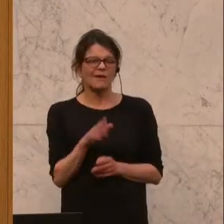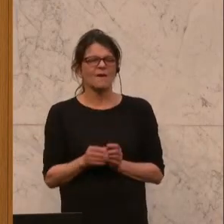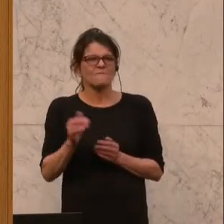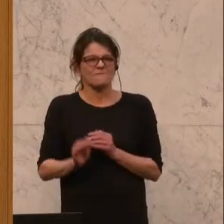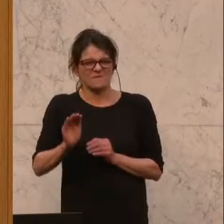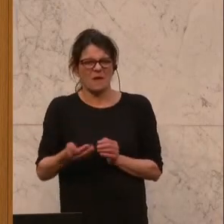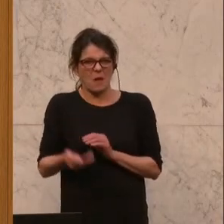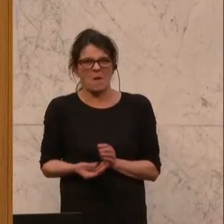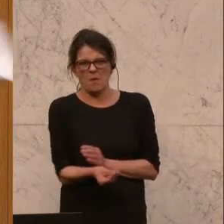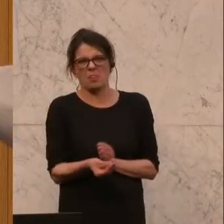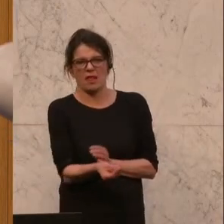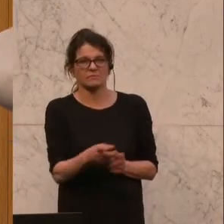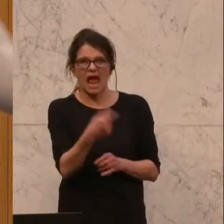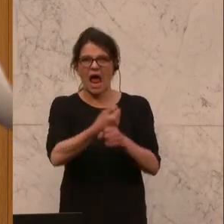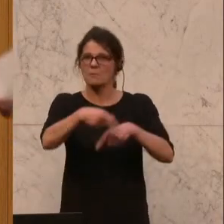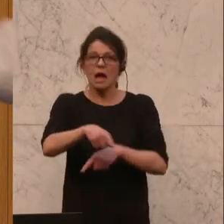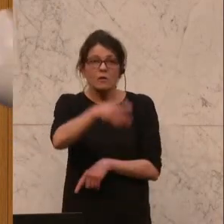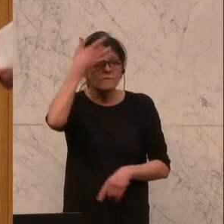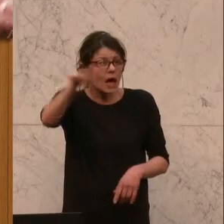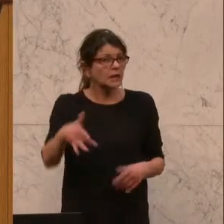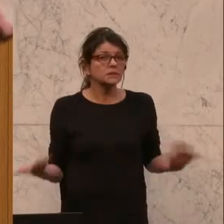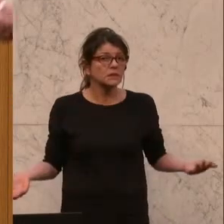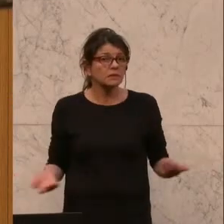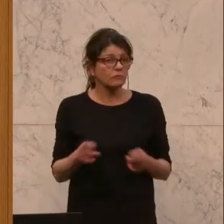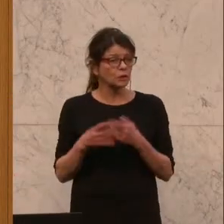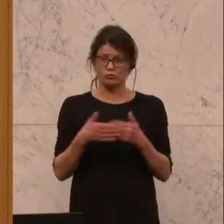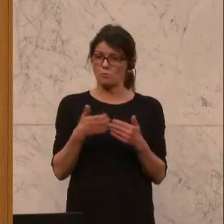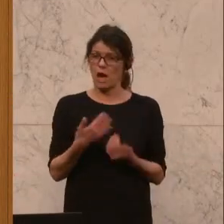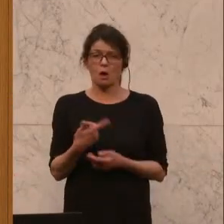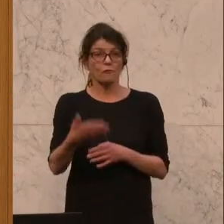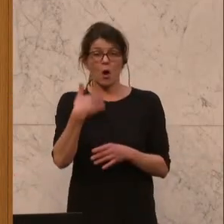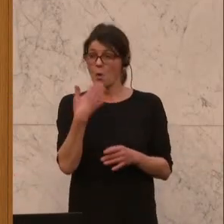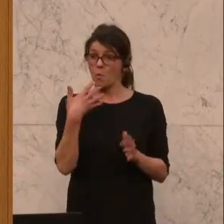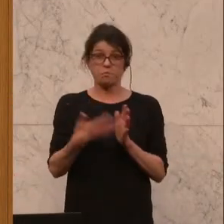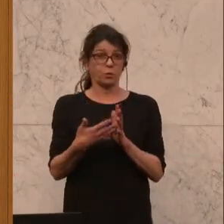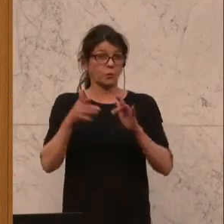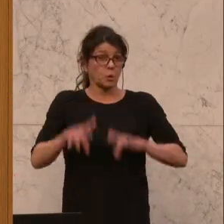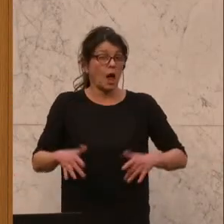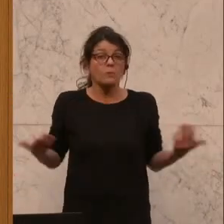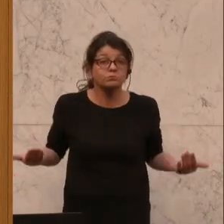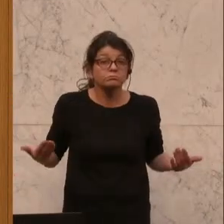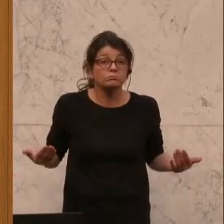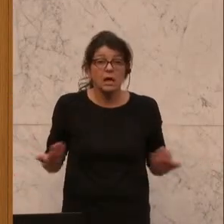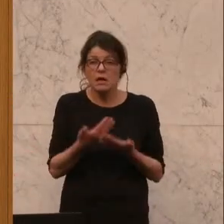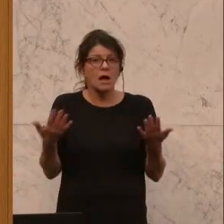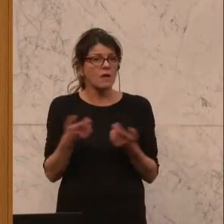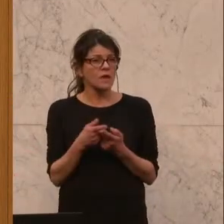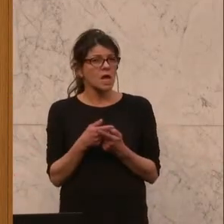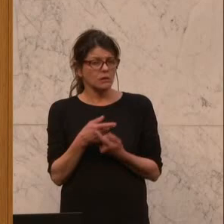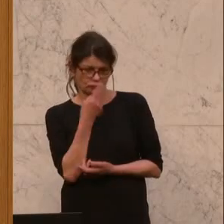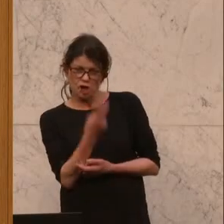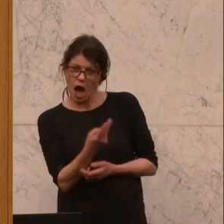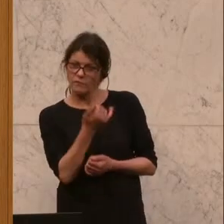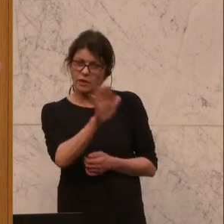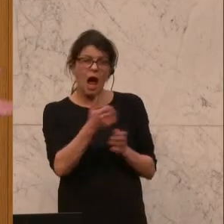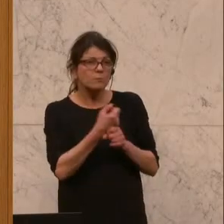arbeiten lassen. Die wissen ja überhaupt gar nicht, wenn Sie vorab keine Prüfungen machen müssen, wenn nicht vorab geprüft wird, wie die